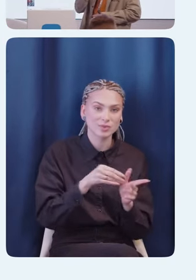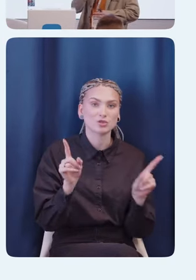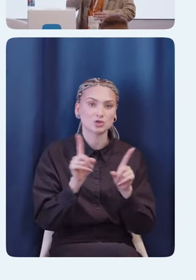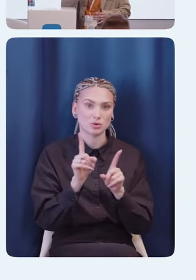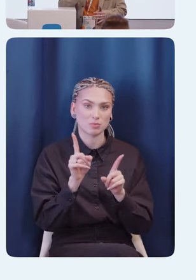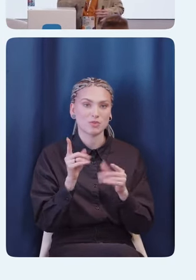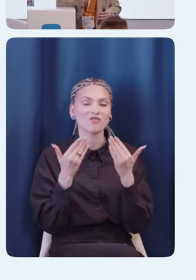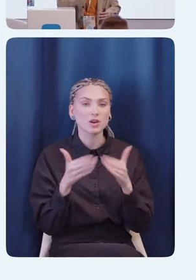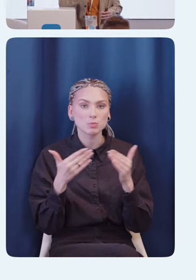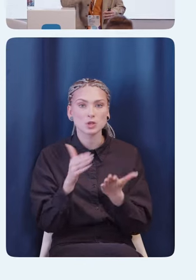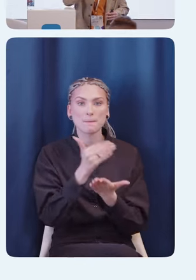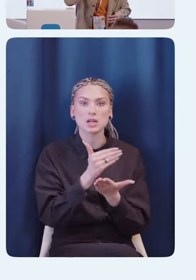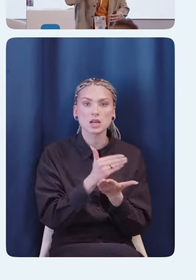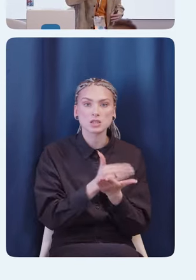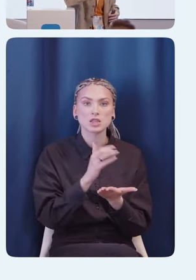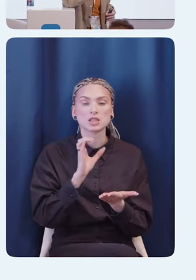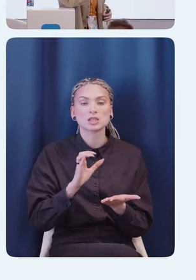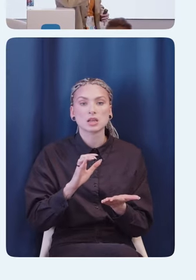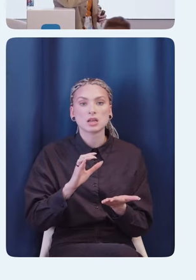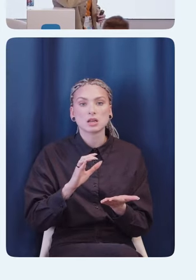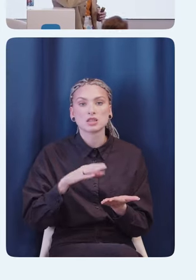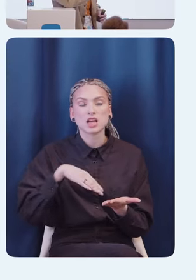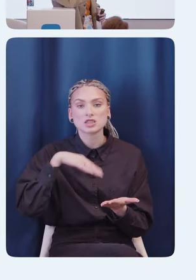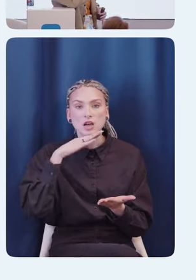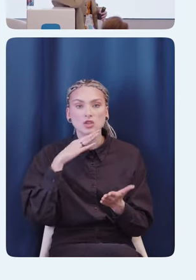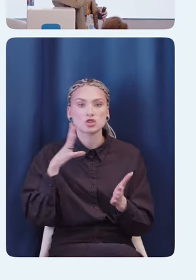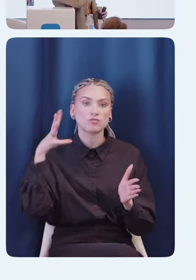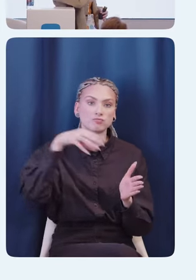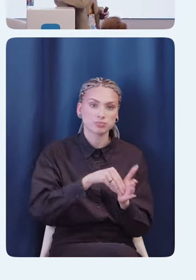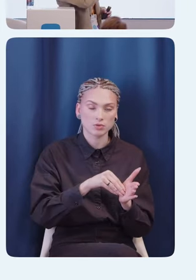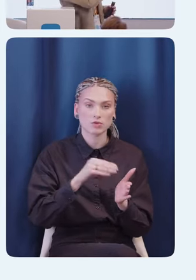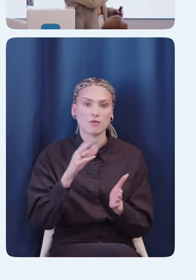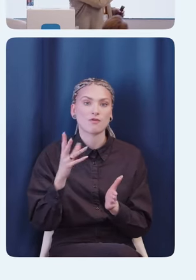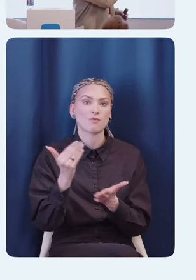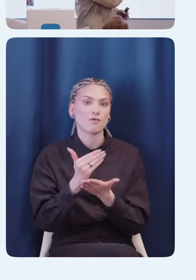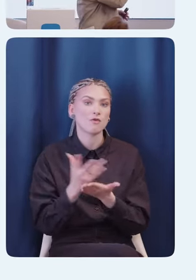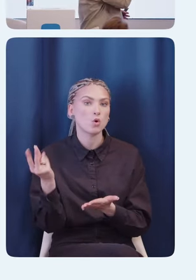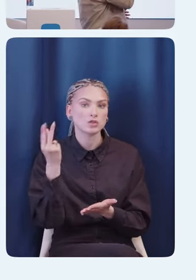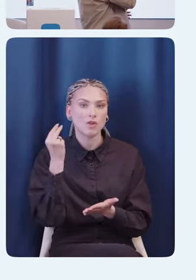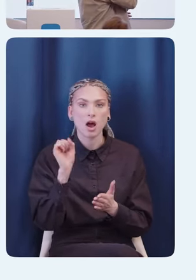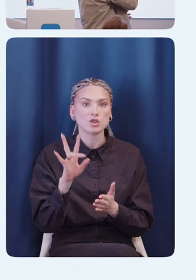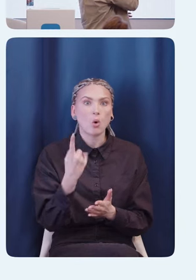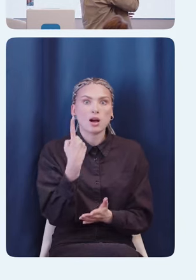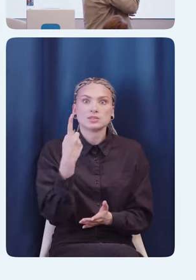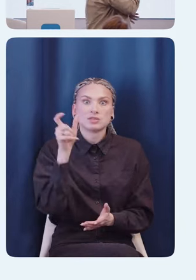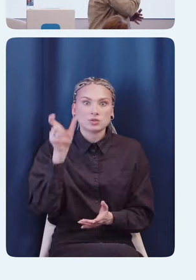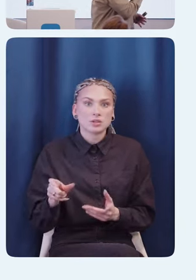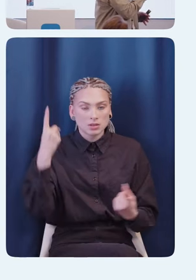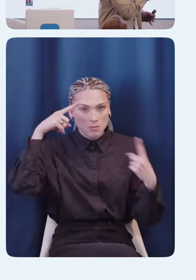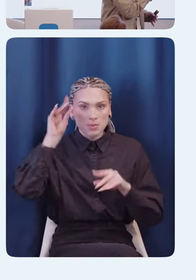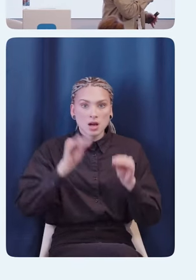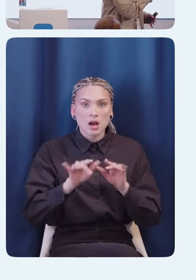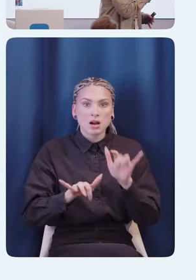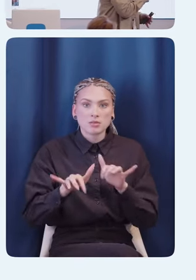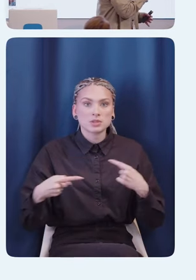чтобы выпустить приложение с достаточным уровнем VoiceOver. Не только один несчастный программист. То есть